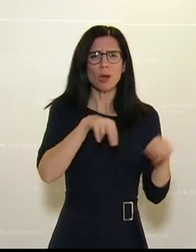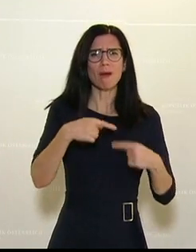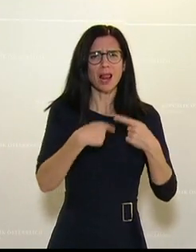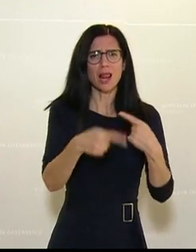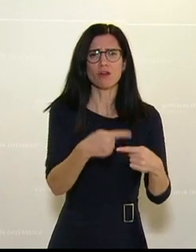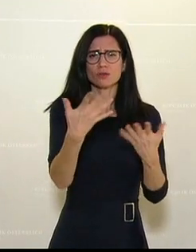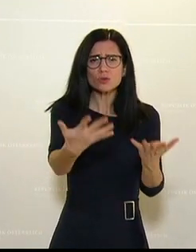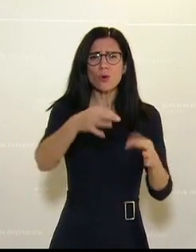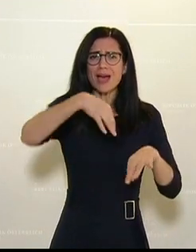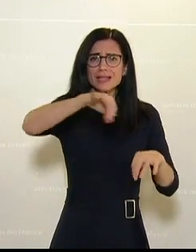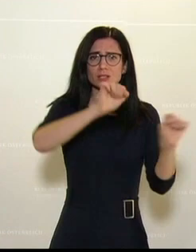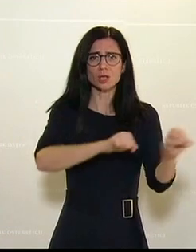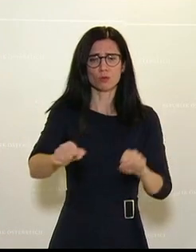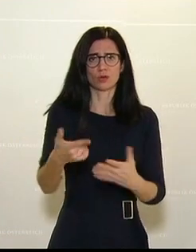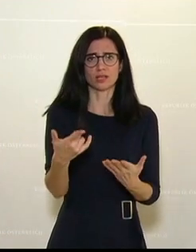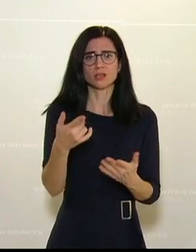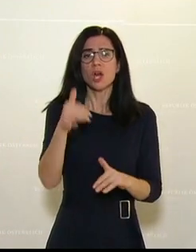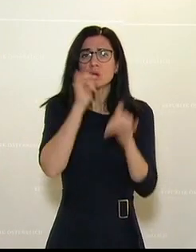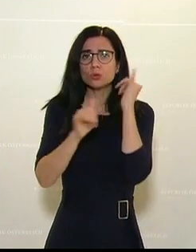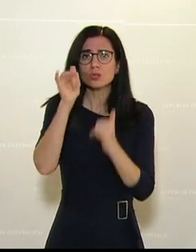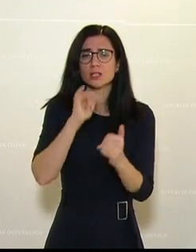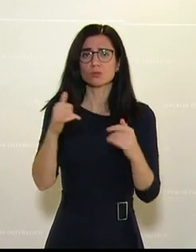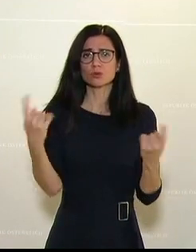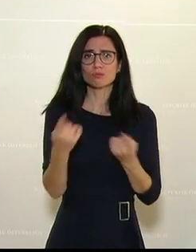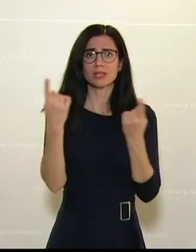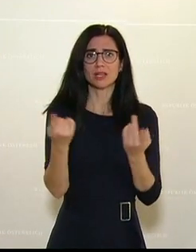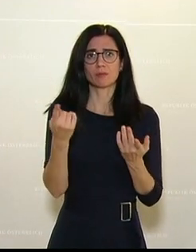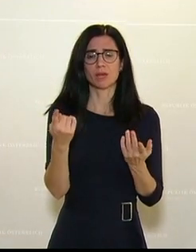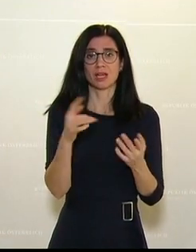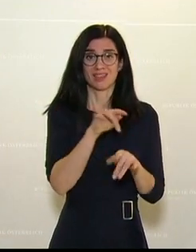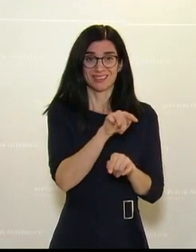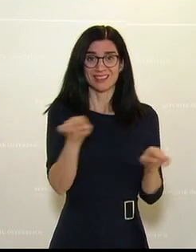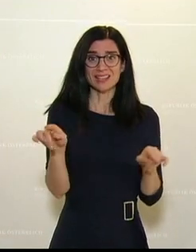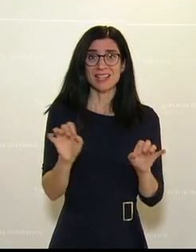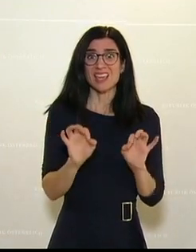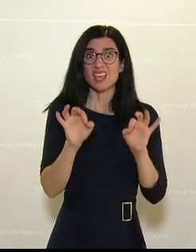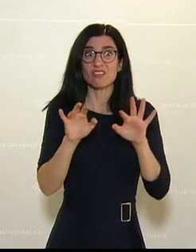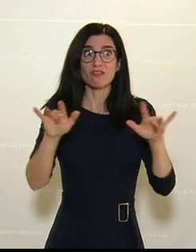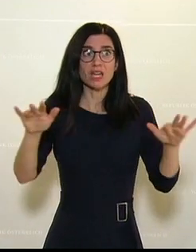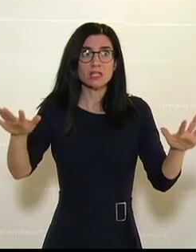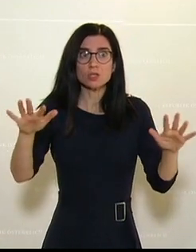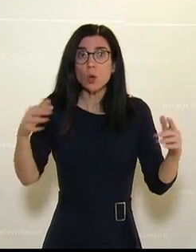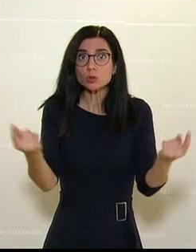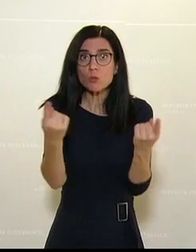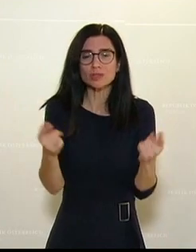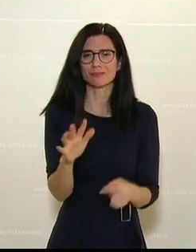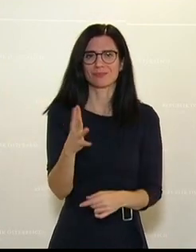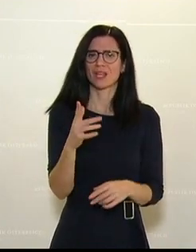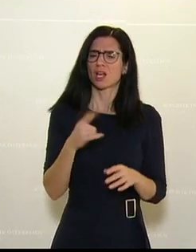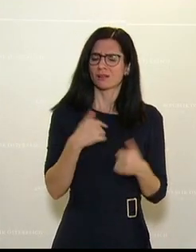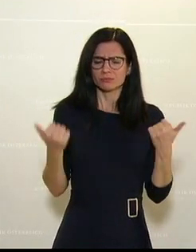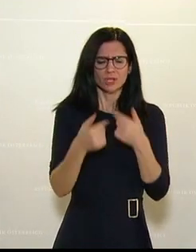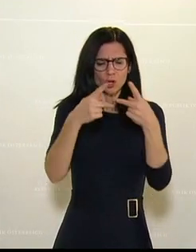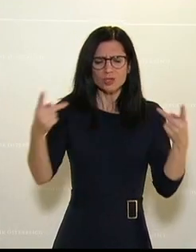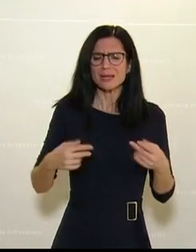Das ist die einzige Möglichkeit. Unsere Tourismusbetriebe sind nicht die Infektionstreiber. Sie haben tolle Konzepte erstellt,